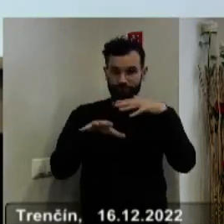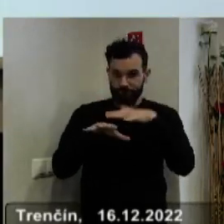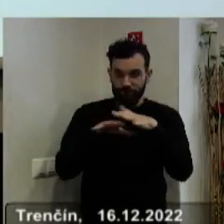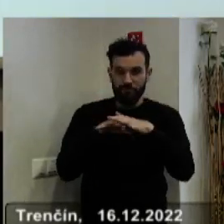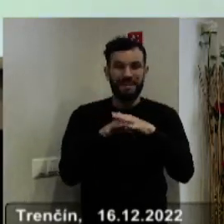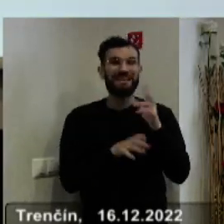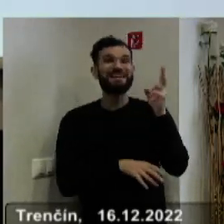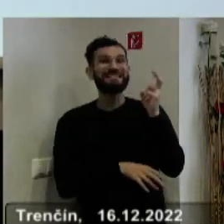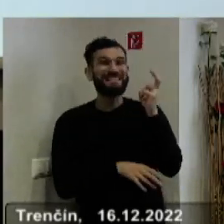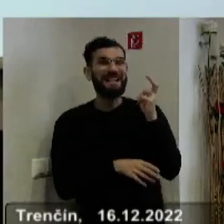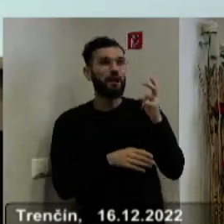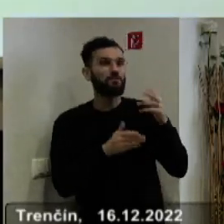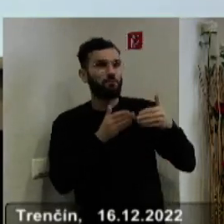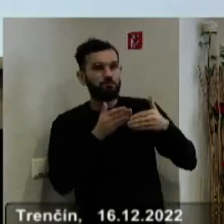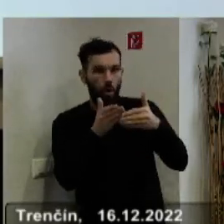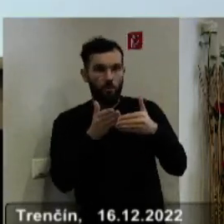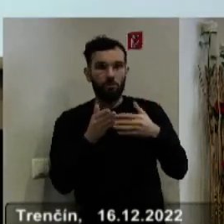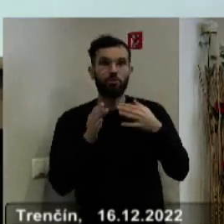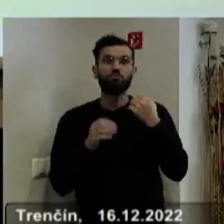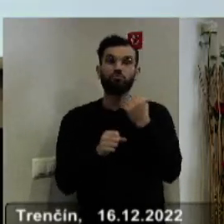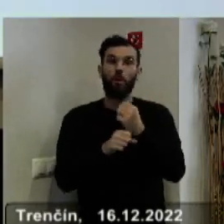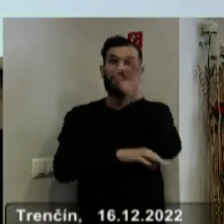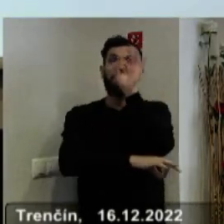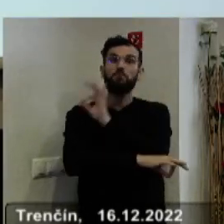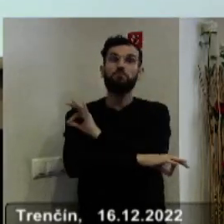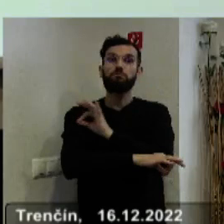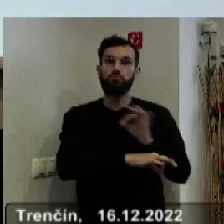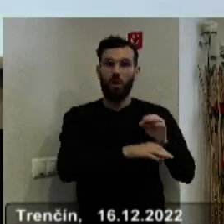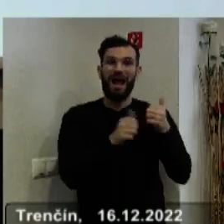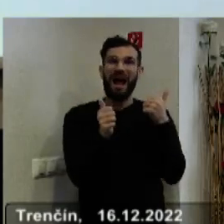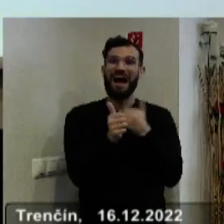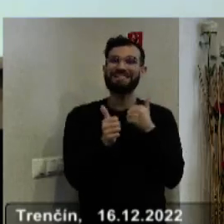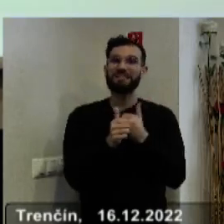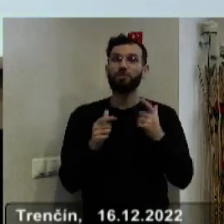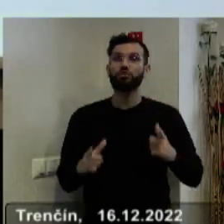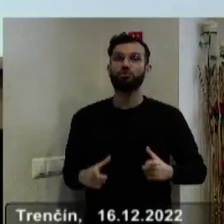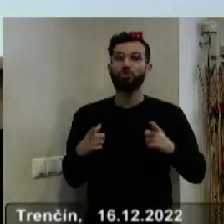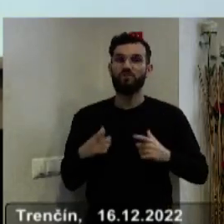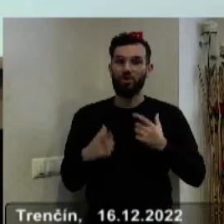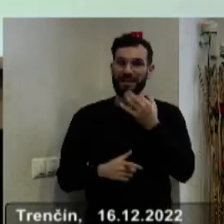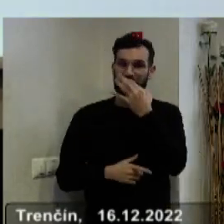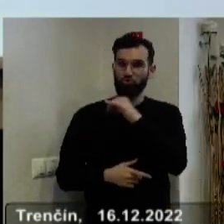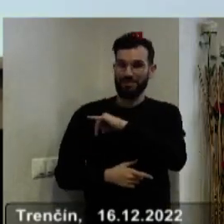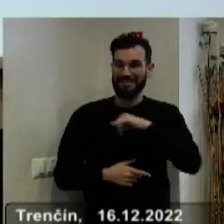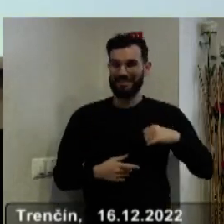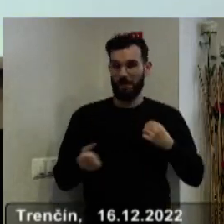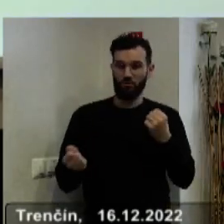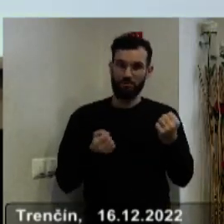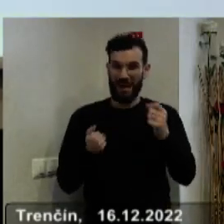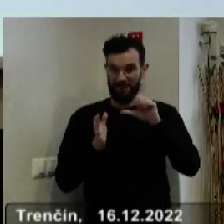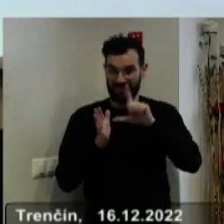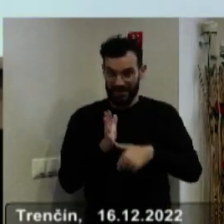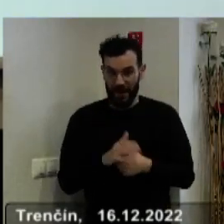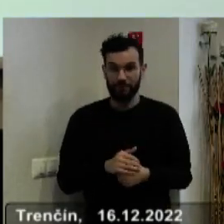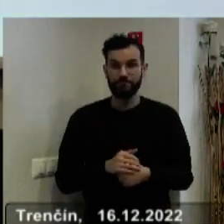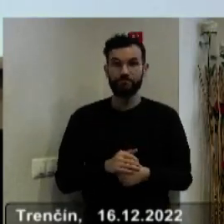signalizácia potreby pomoci. Bude to prostredníctvom toho projektu Aktívneho asistovaného života v podmienkach Trničanského samozprávneho kraja a